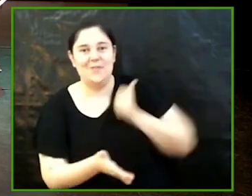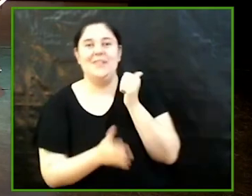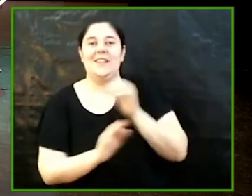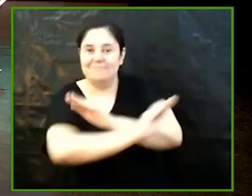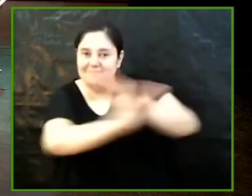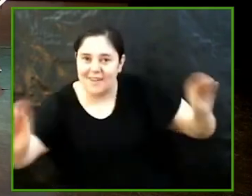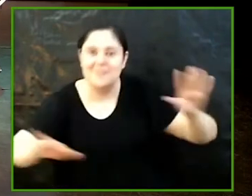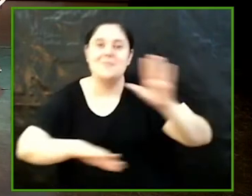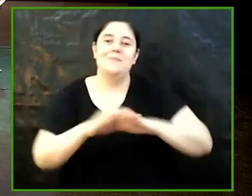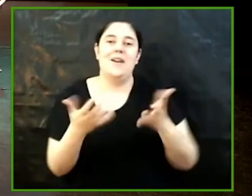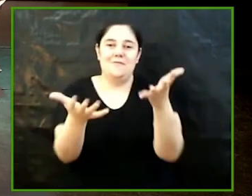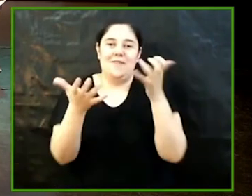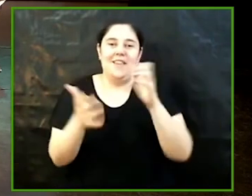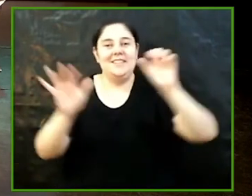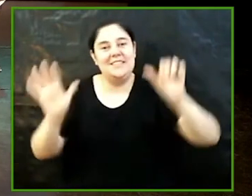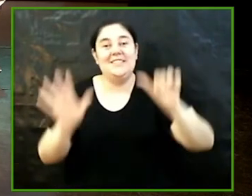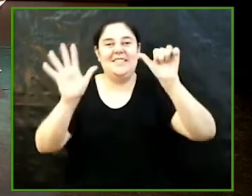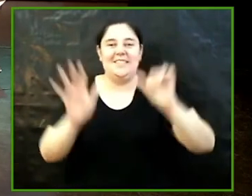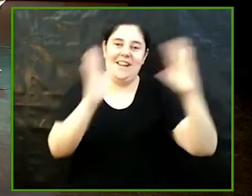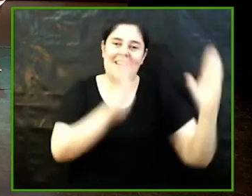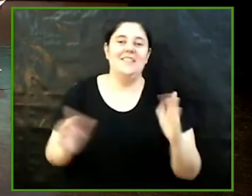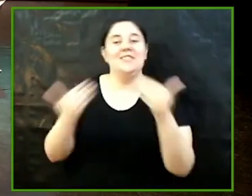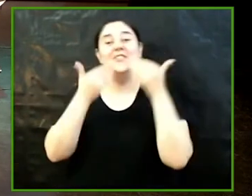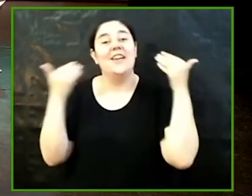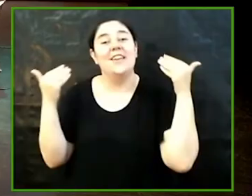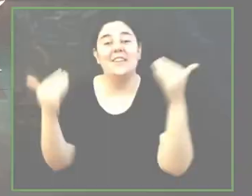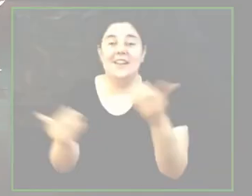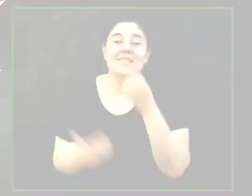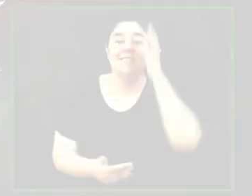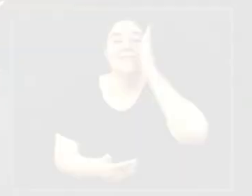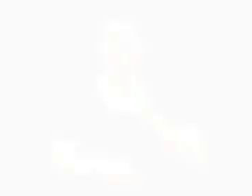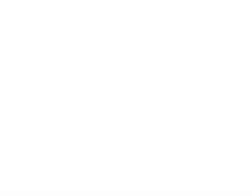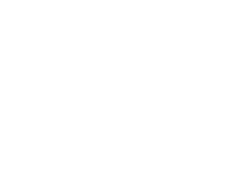la sisena edició moltes gràcies i bon dia a tothom